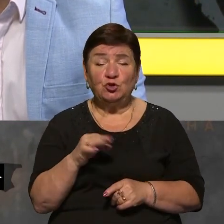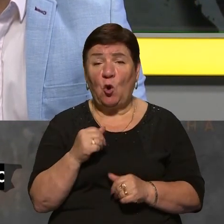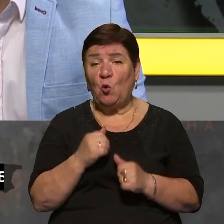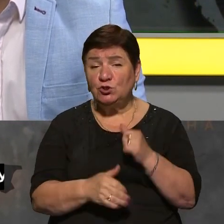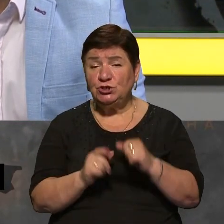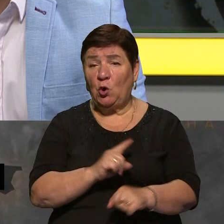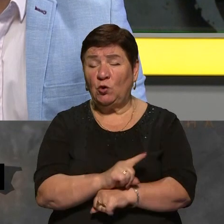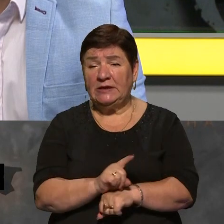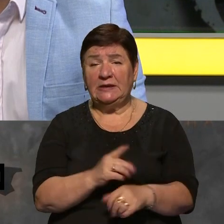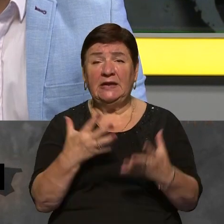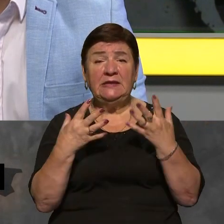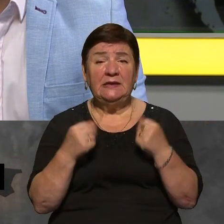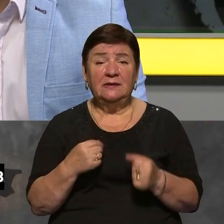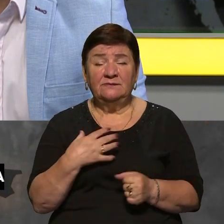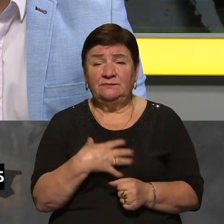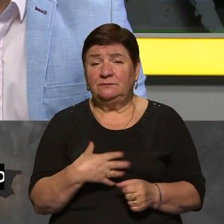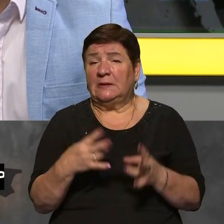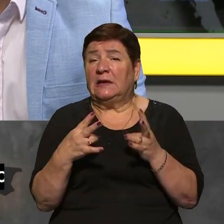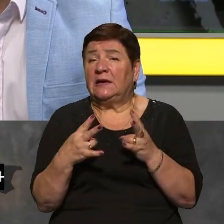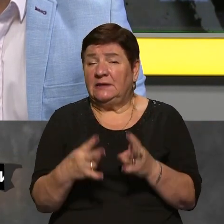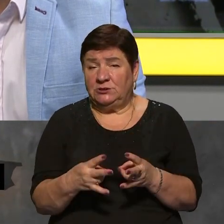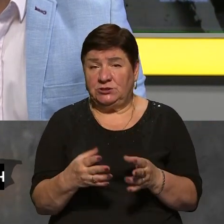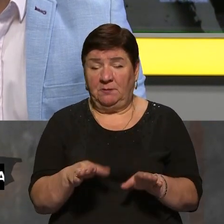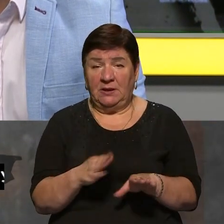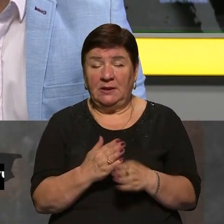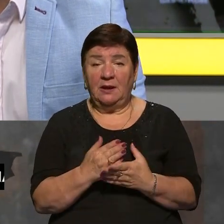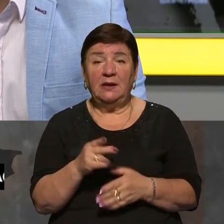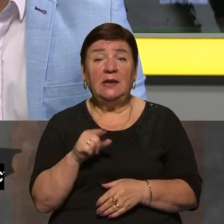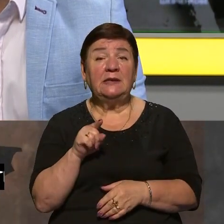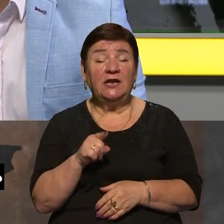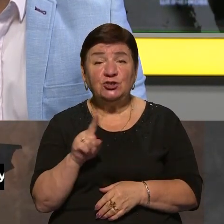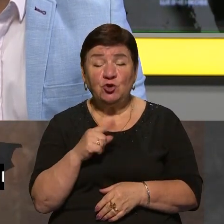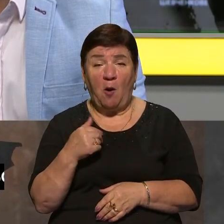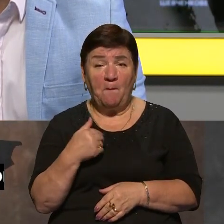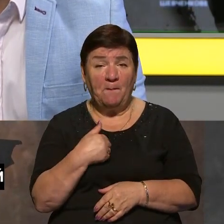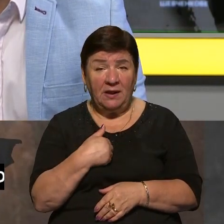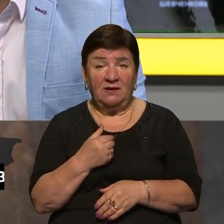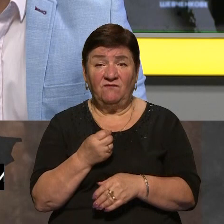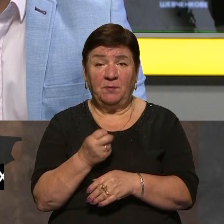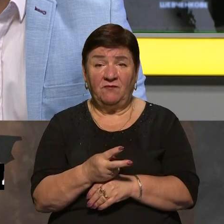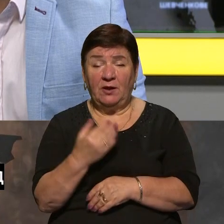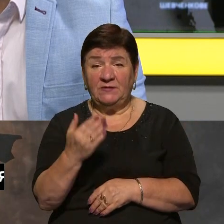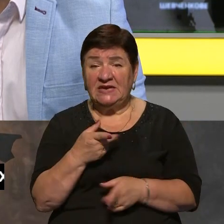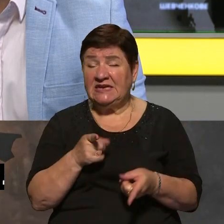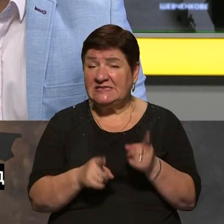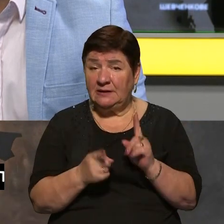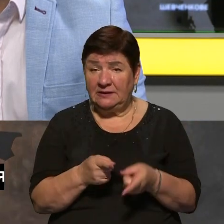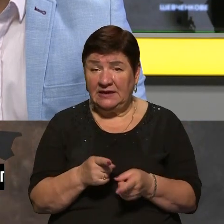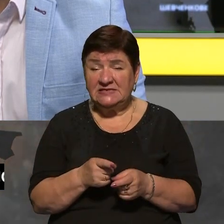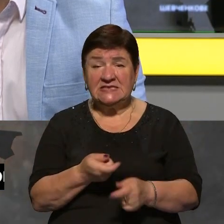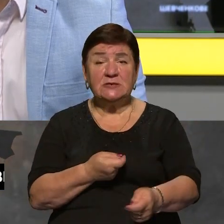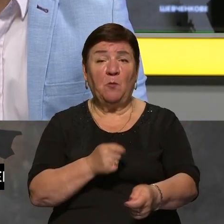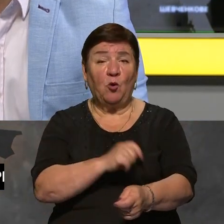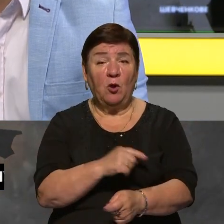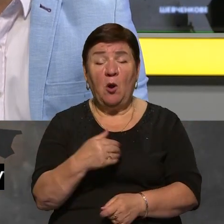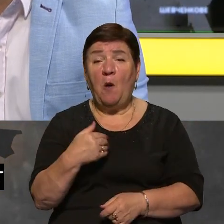години, дні, вони є надзвичайно критичними. І те, що ми вибиваємо якраз їхні склади зі зброєю, це значить,